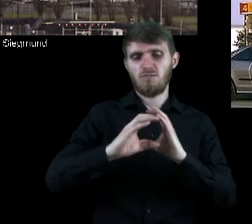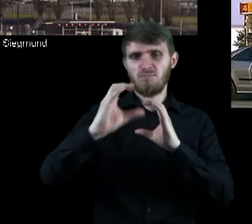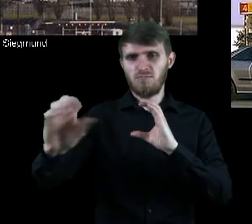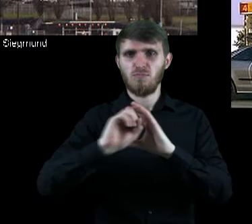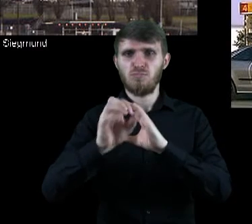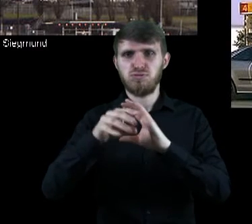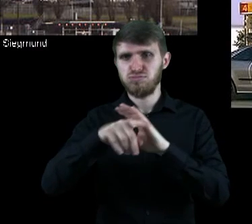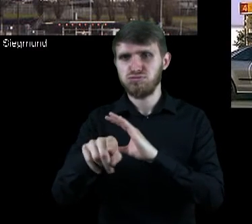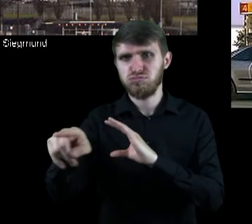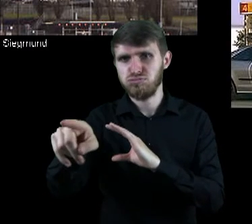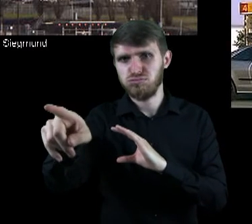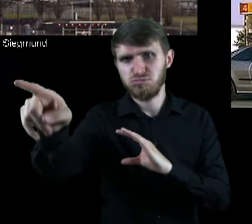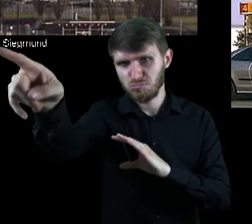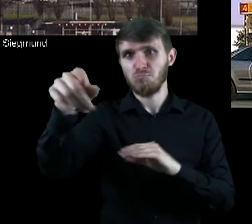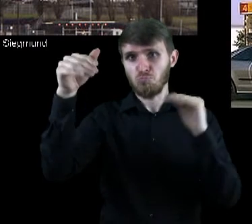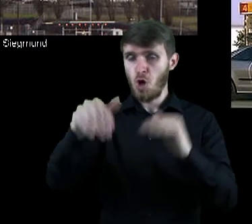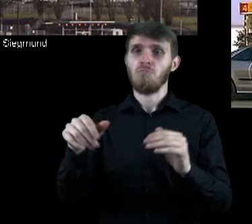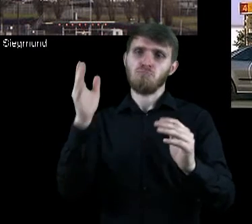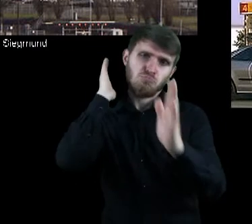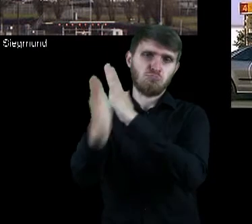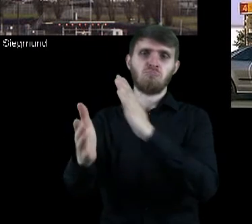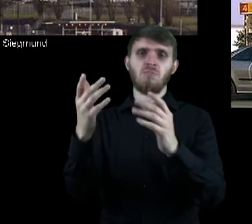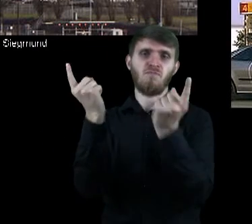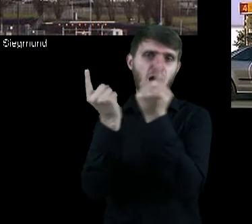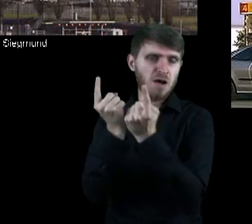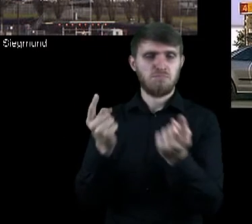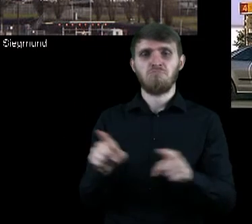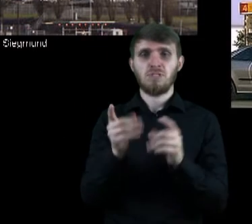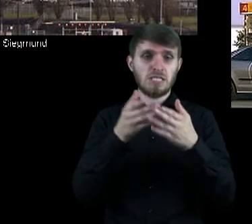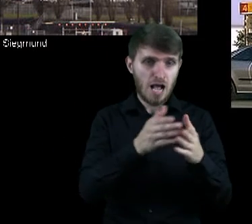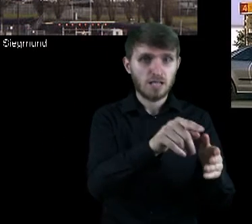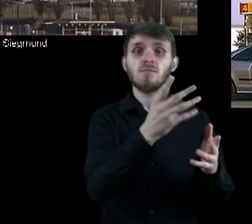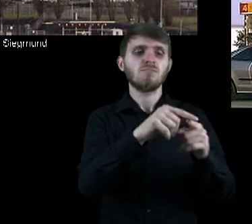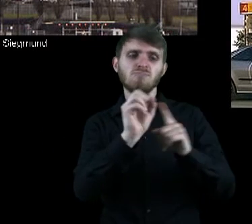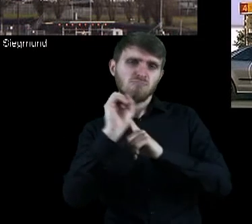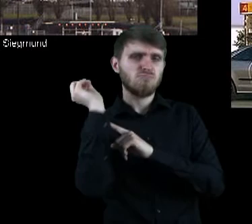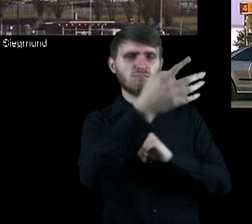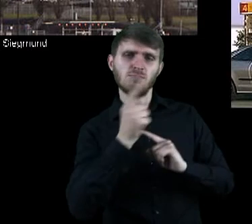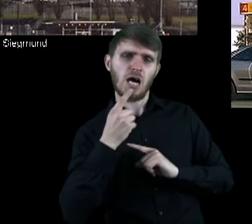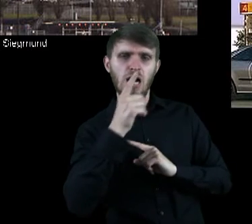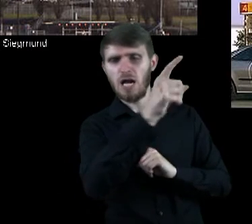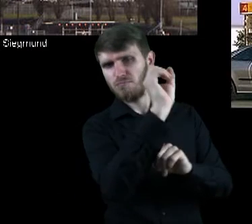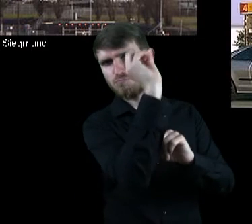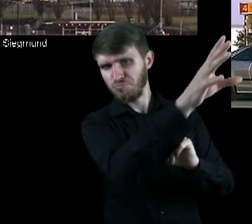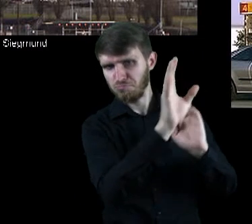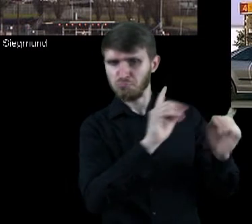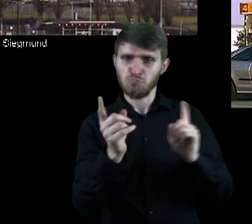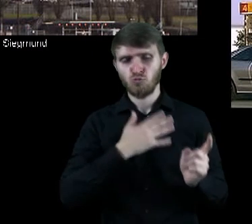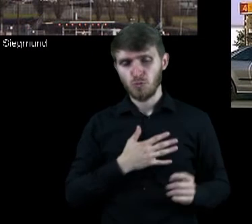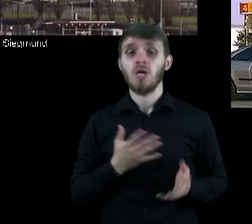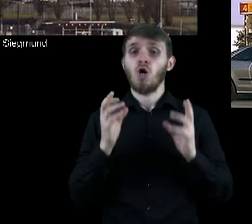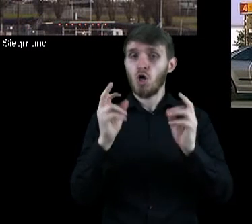zwykle przesyła ropę na ląd własnym rurociągiem. Stamtąd surowiec płynie do rafinerii lub do